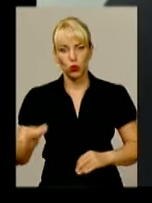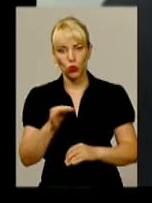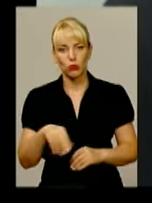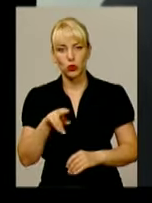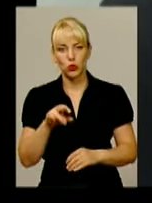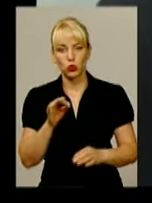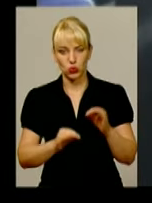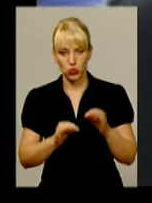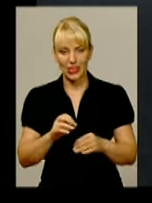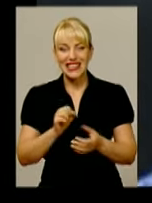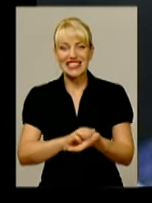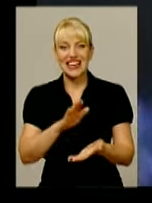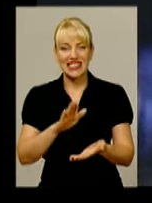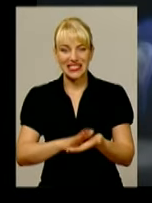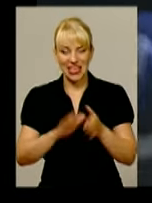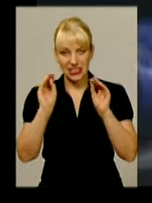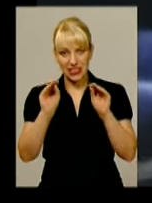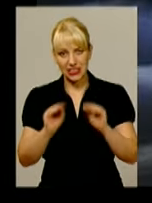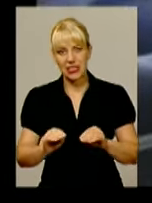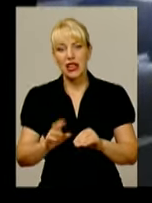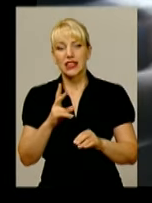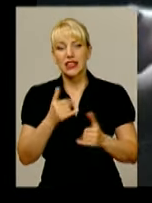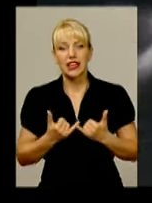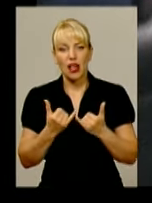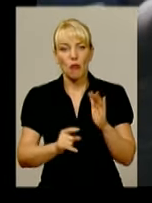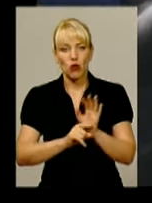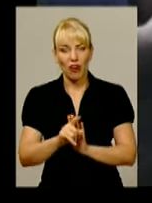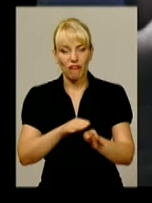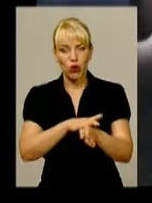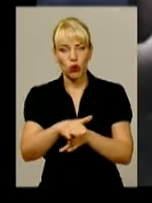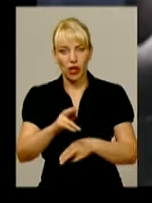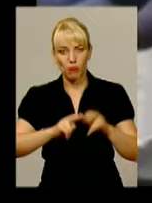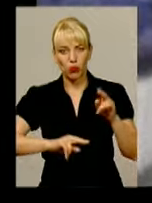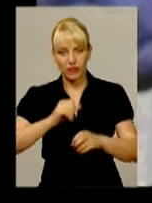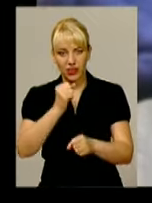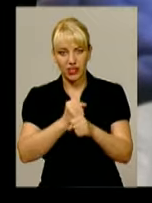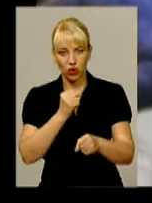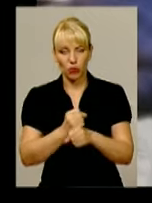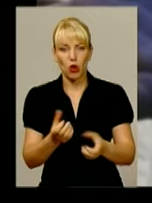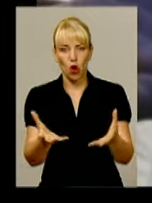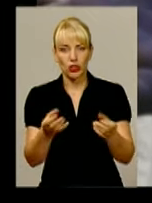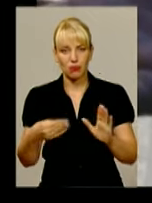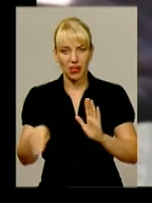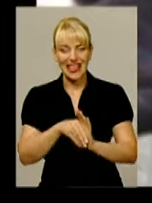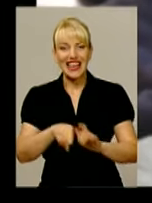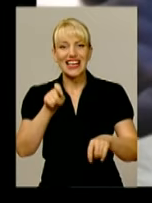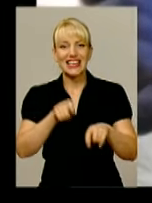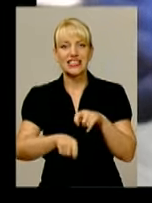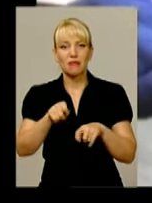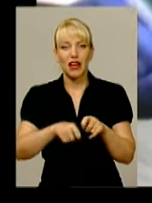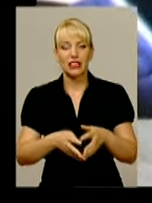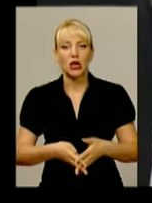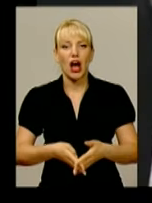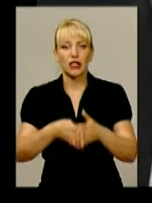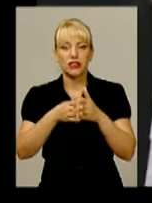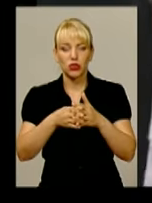суду. За реєстрацією декларації про початок виконання будівельних робіт отримав хабар інспектор архітектурно-будівельної інспекції.